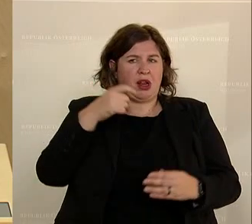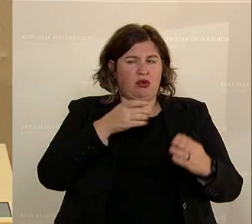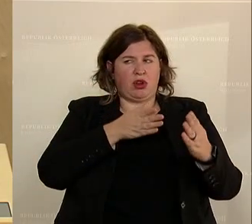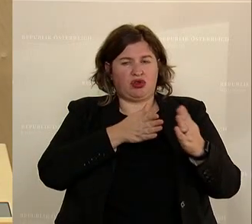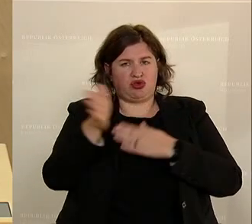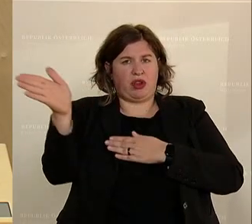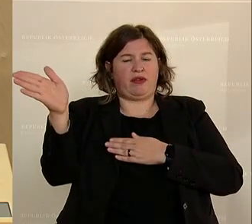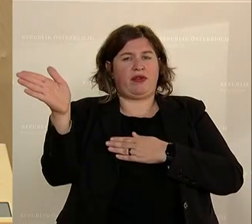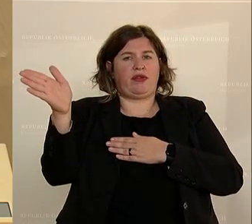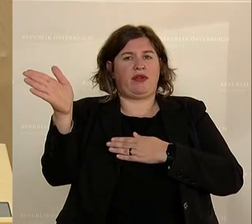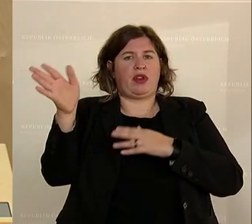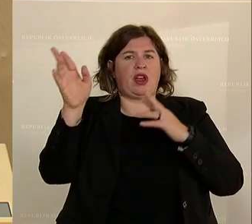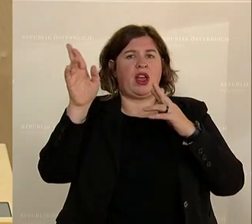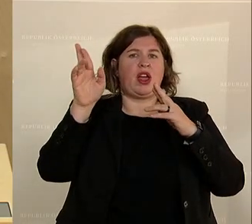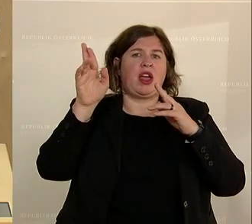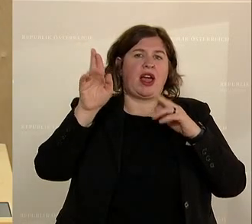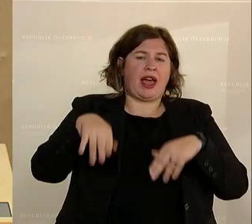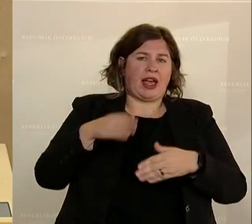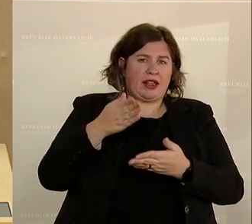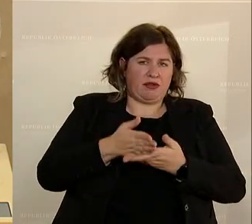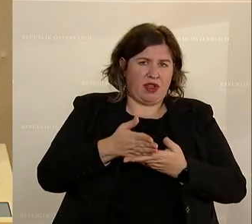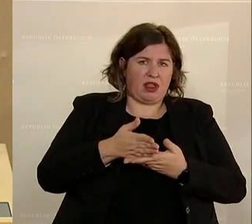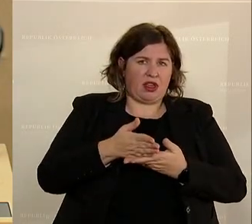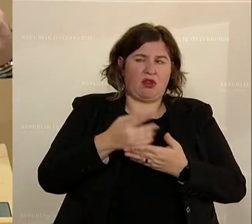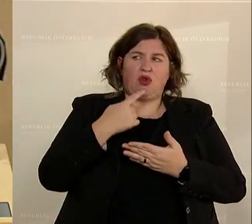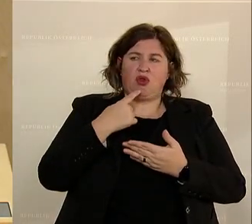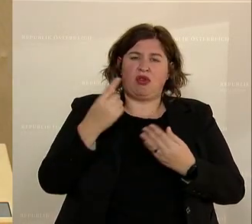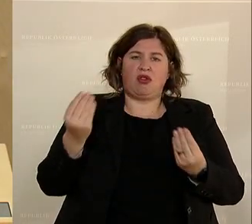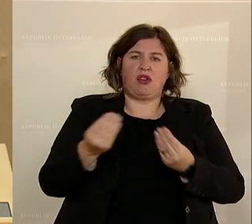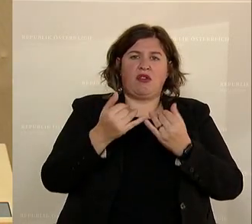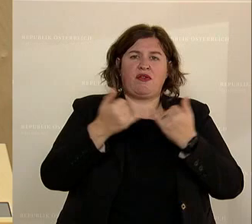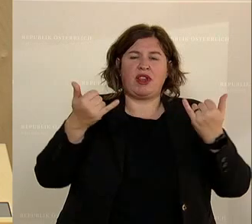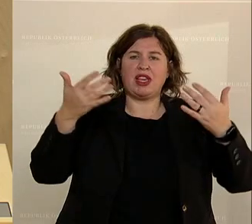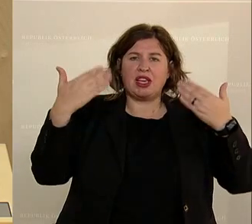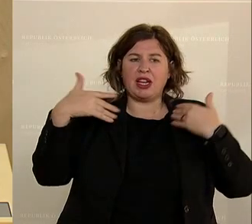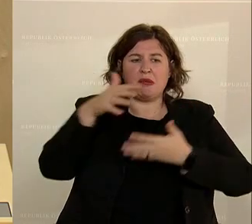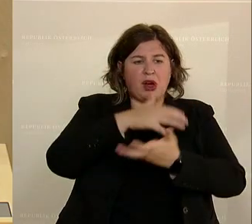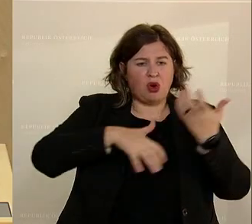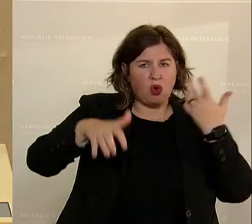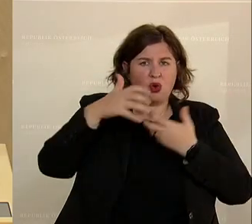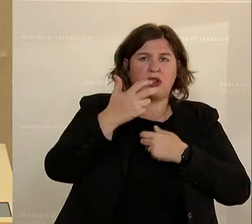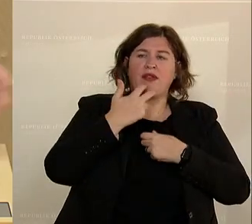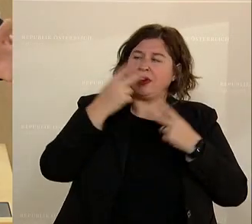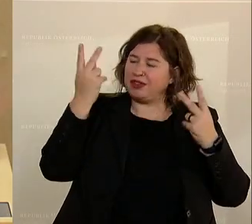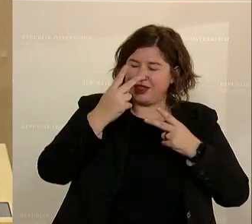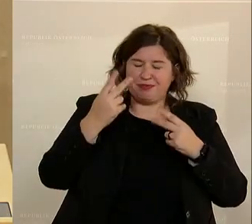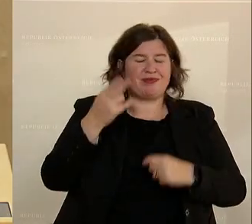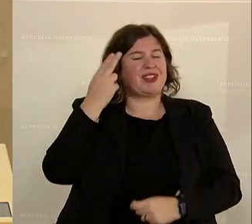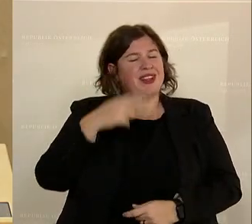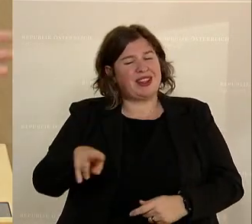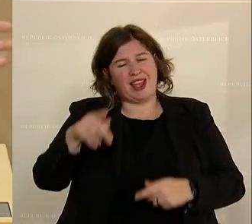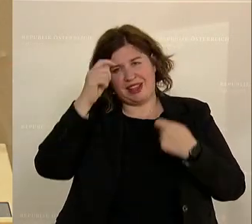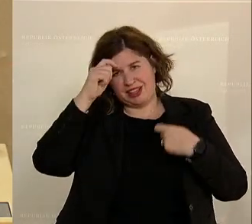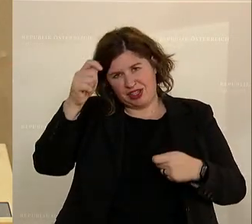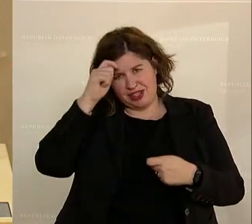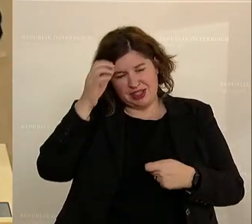Rechtfertigung zu konstruieren, wie er diese Klimakaoten verstehen will. Nein, geschätzte Damen und